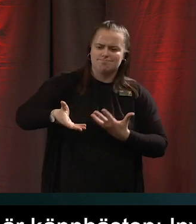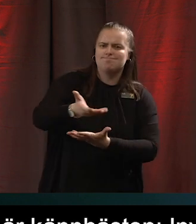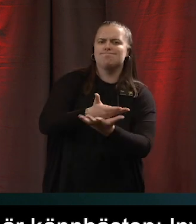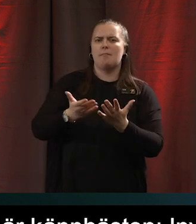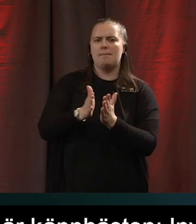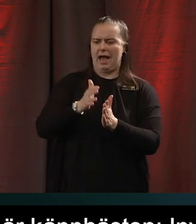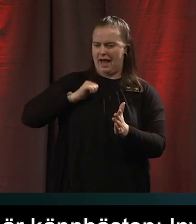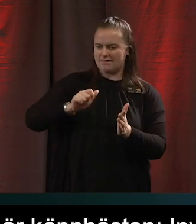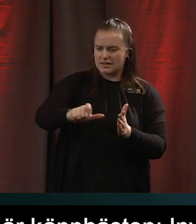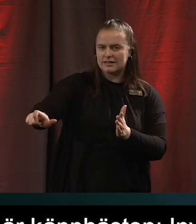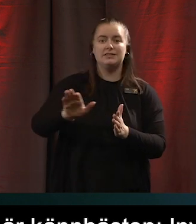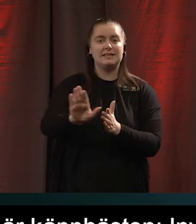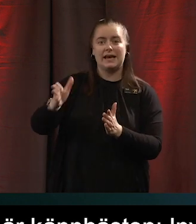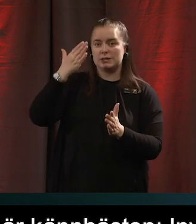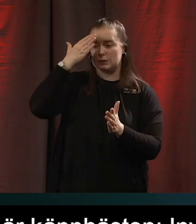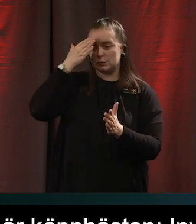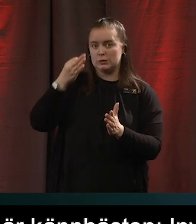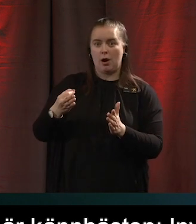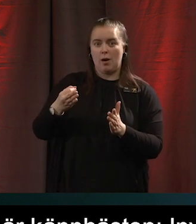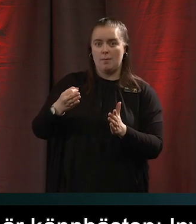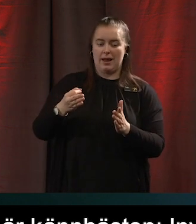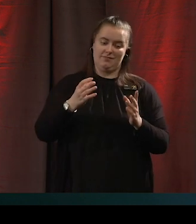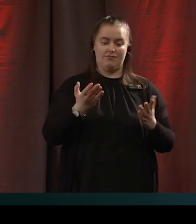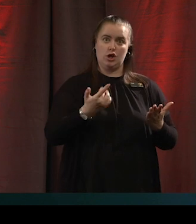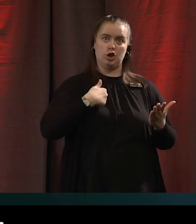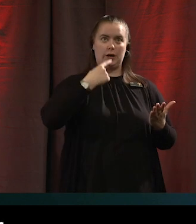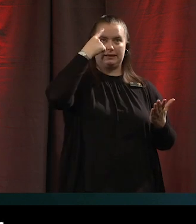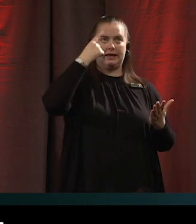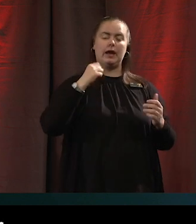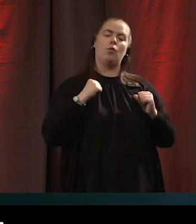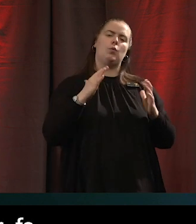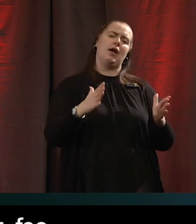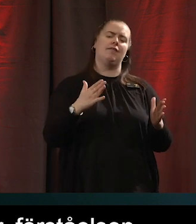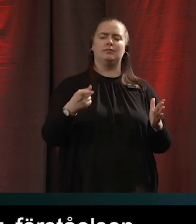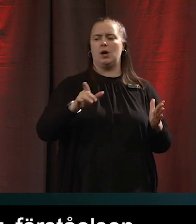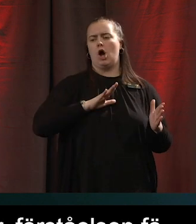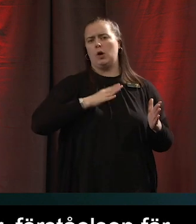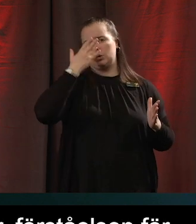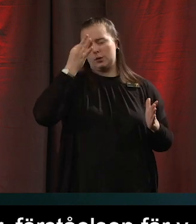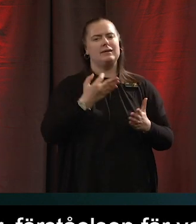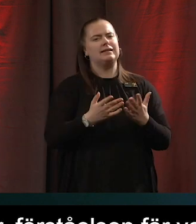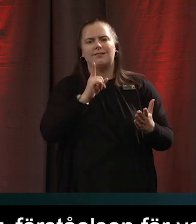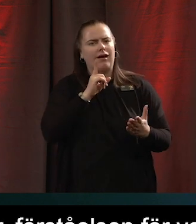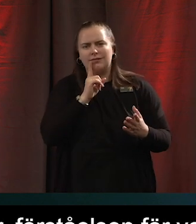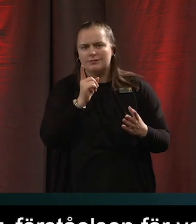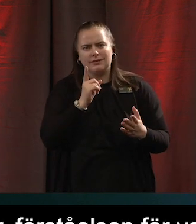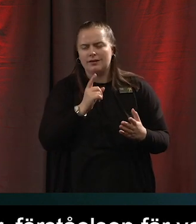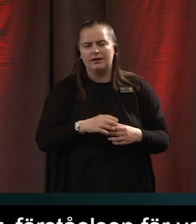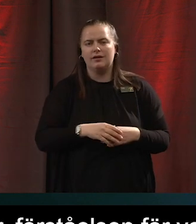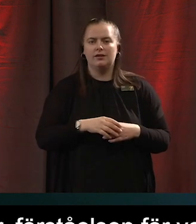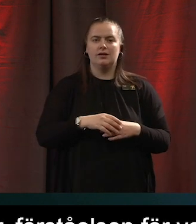kunskapen är absolut inte självklar. Den där förståelsen för vad som är den förgivet tagna